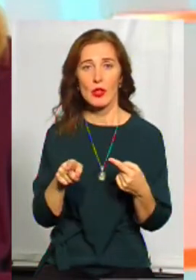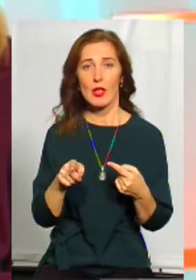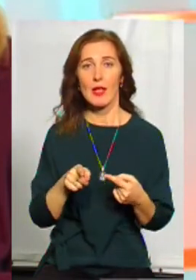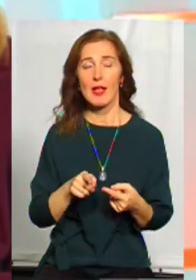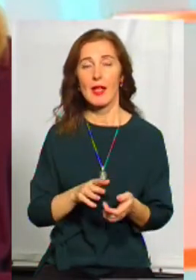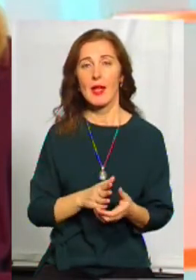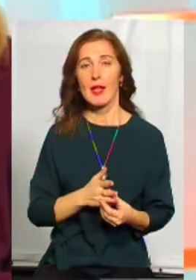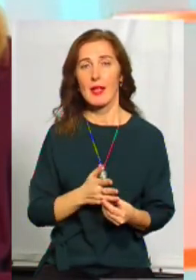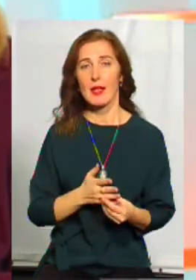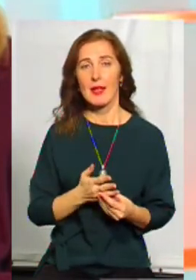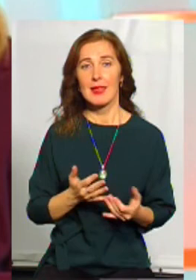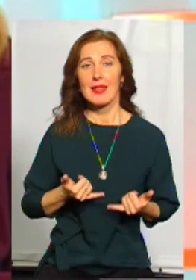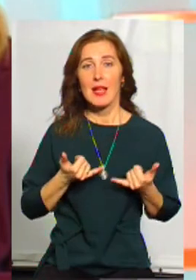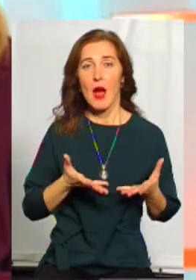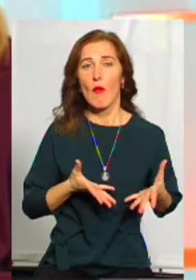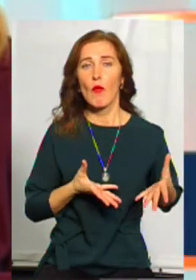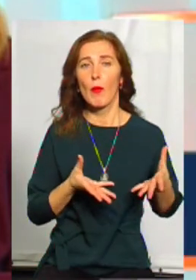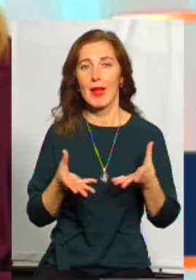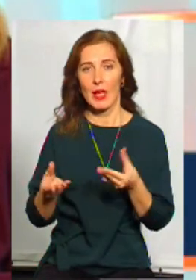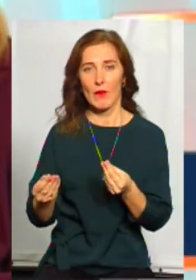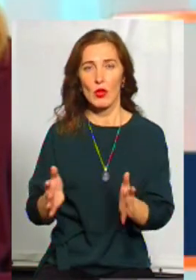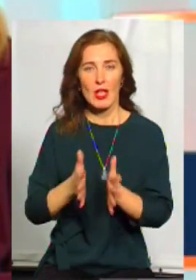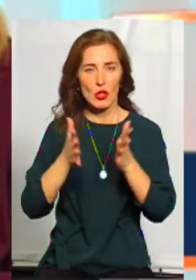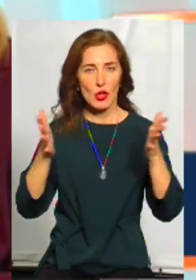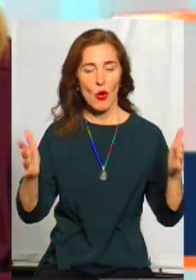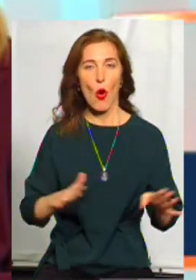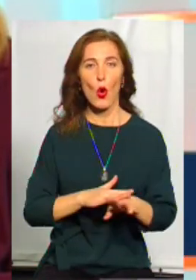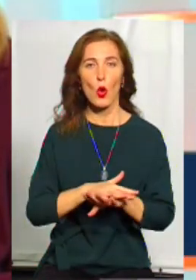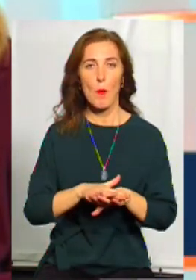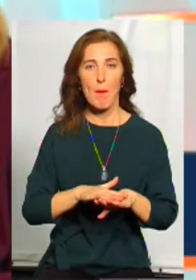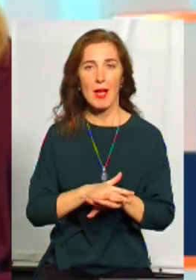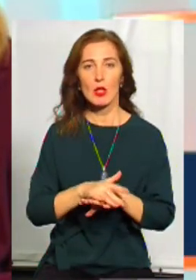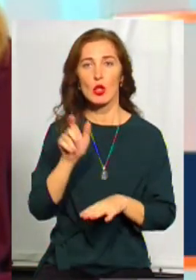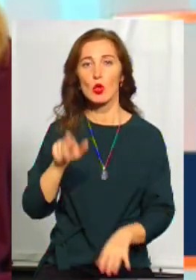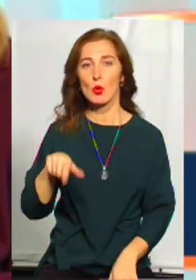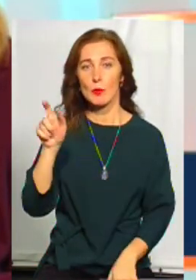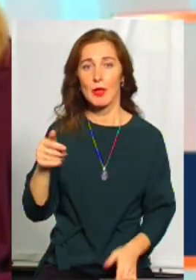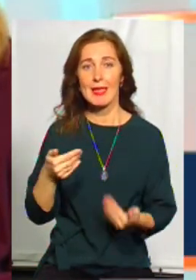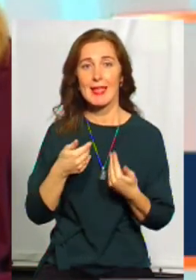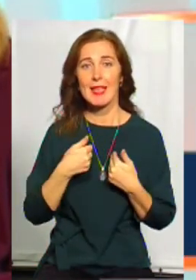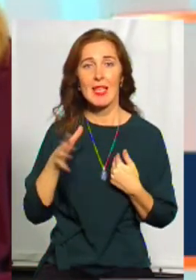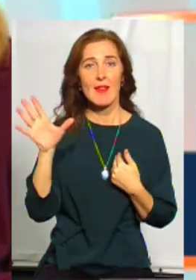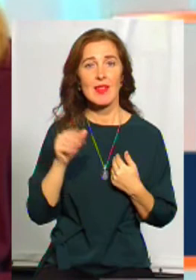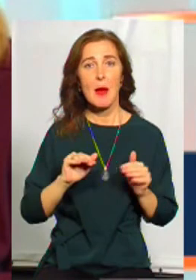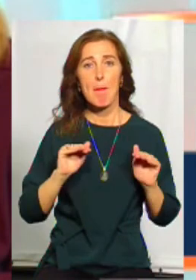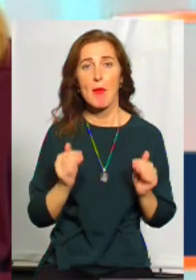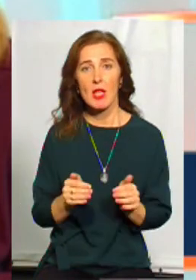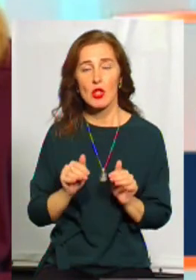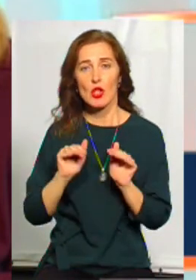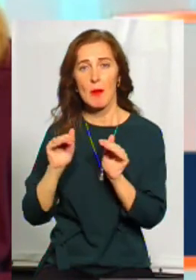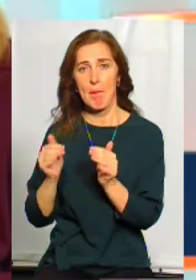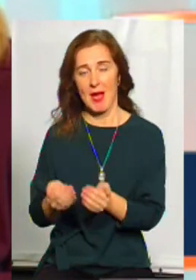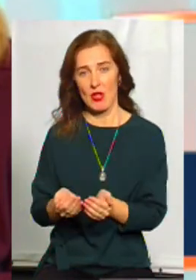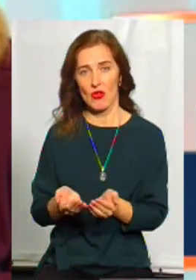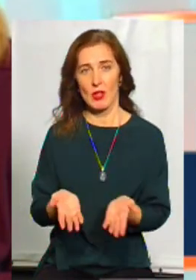інструментарію для впливу на широку громадськість, на суспільство, в нас все менше і менше. Особливо на місцевому рівні.